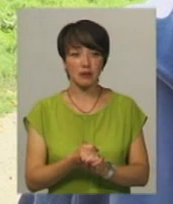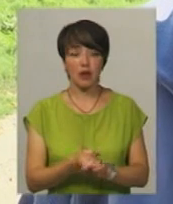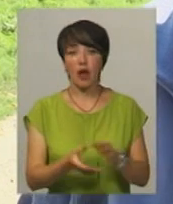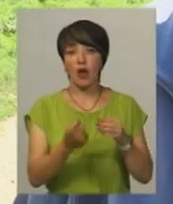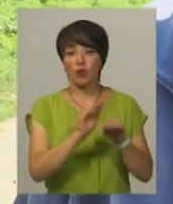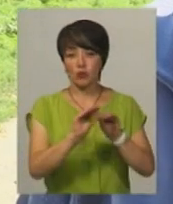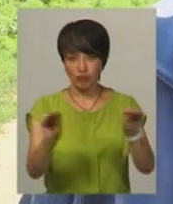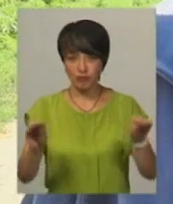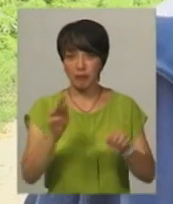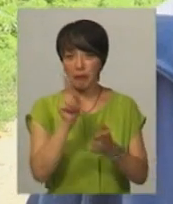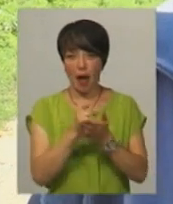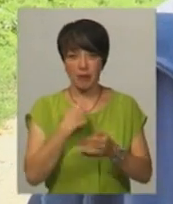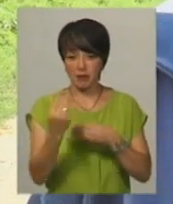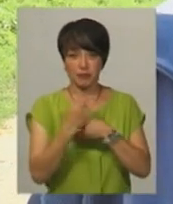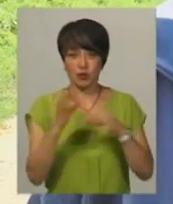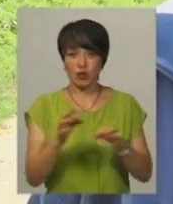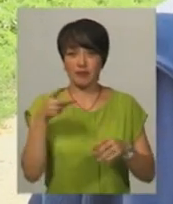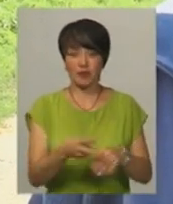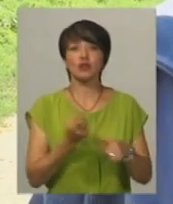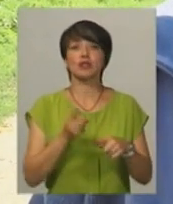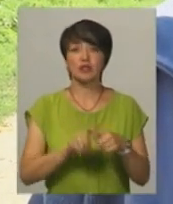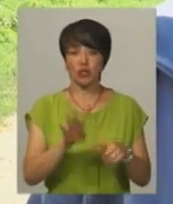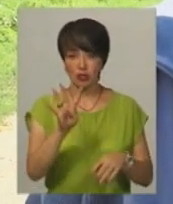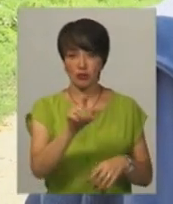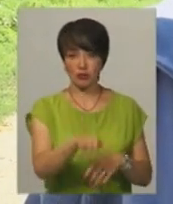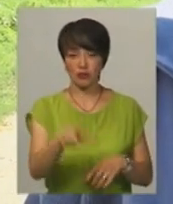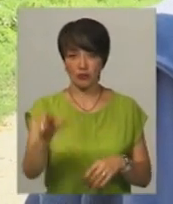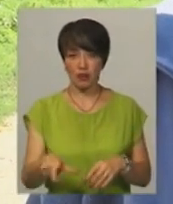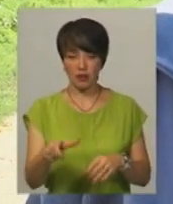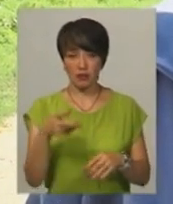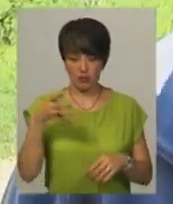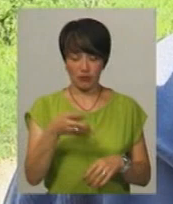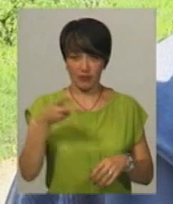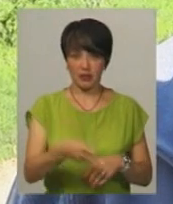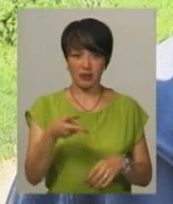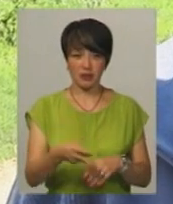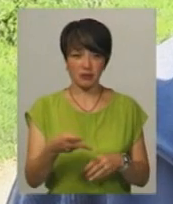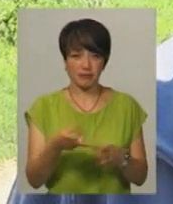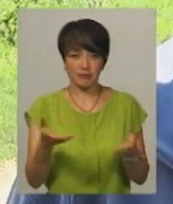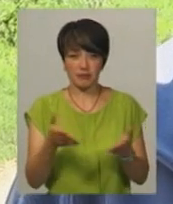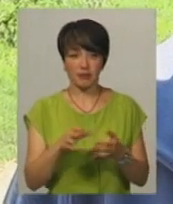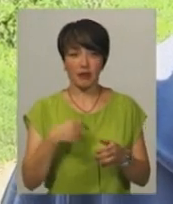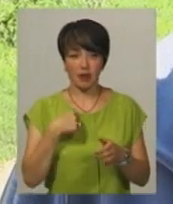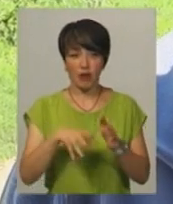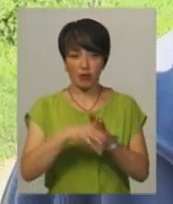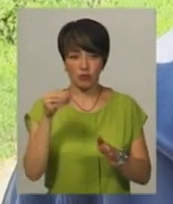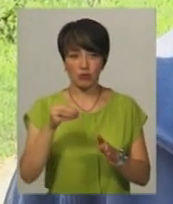додали. Дві тисячі. Що цих? На чотири душі. Дві тисячі. Щоразу голосую.